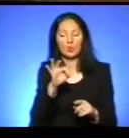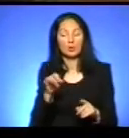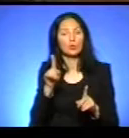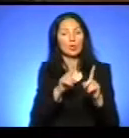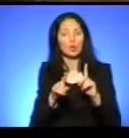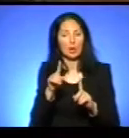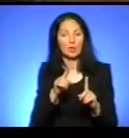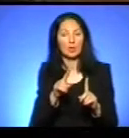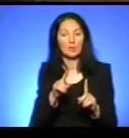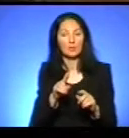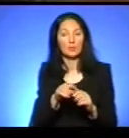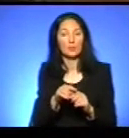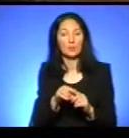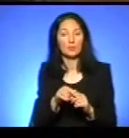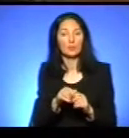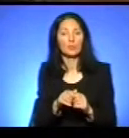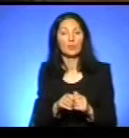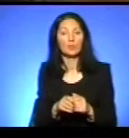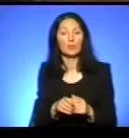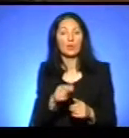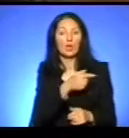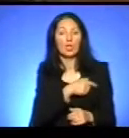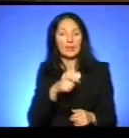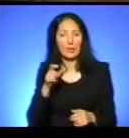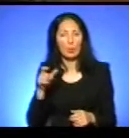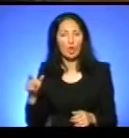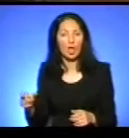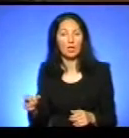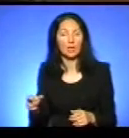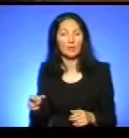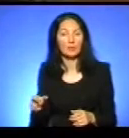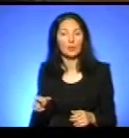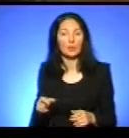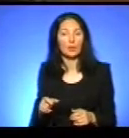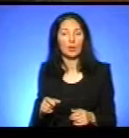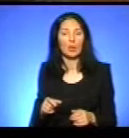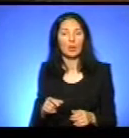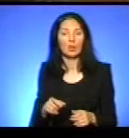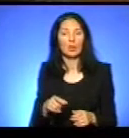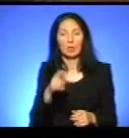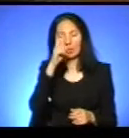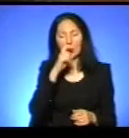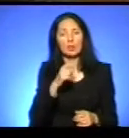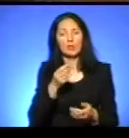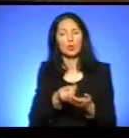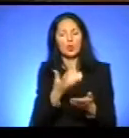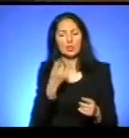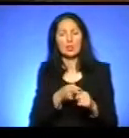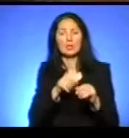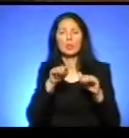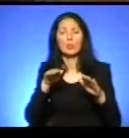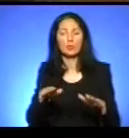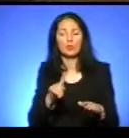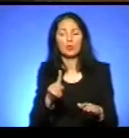ради депутати, скажімо, негативно оцінили ці постанови